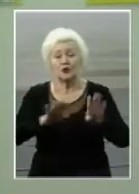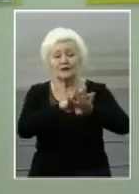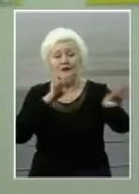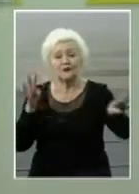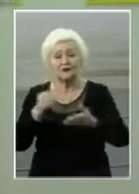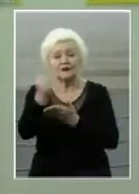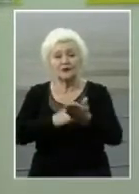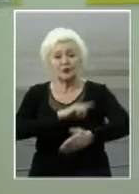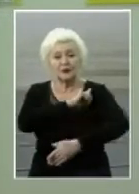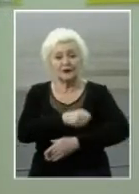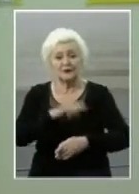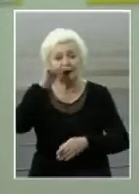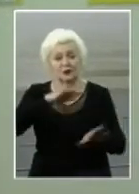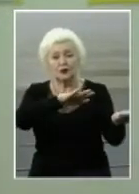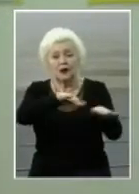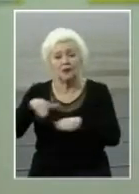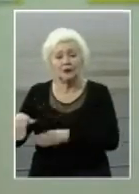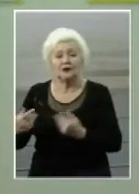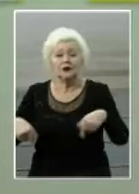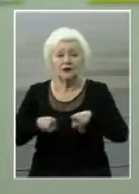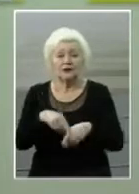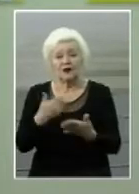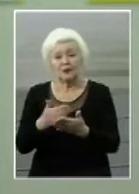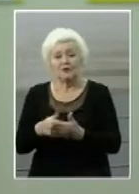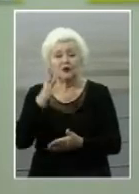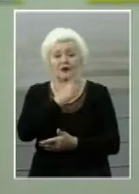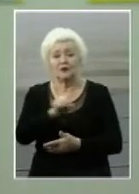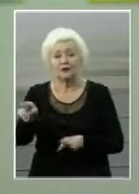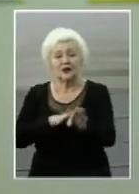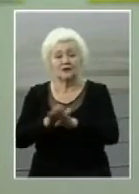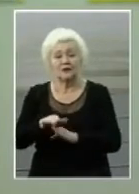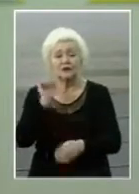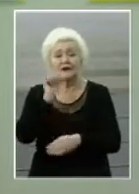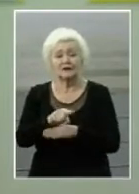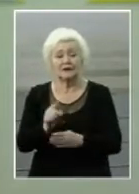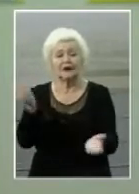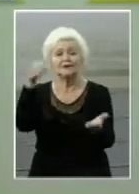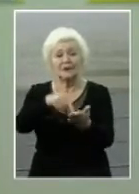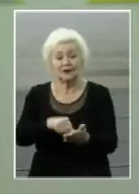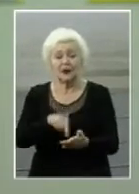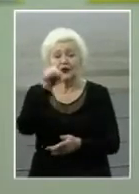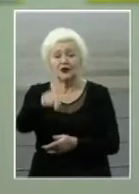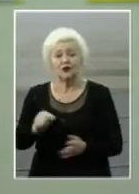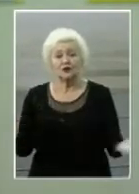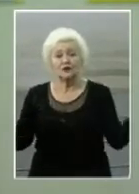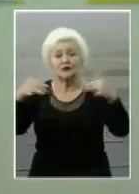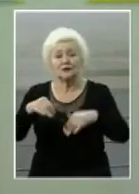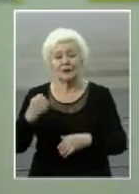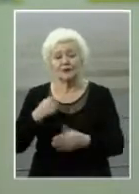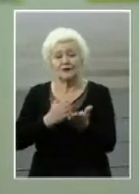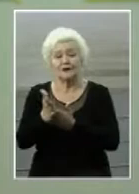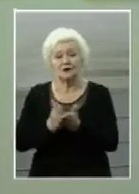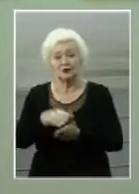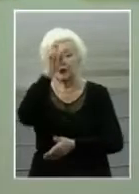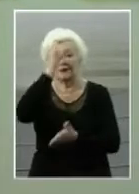України минулися для нас, так би мовити, під час виконання завдань за призначенням. І тому зібрати військовослужбовців і